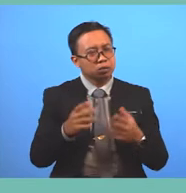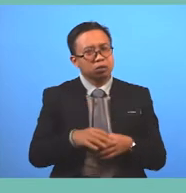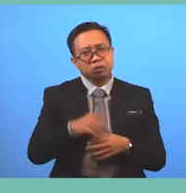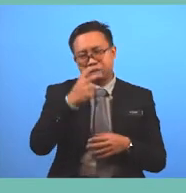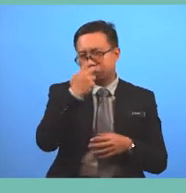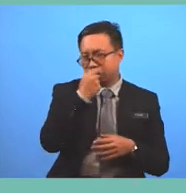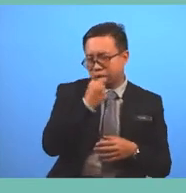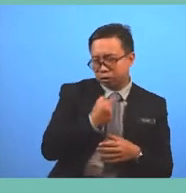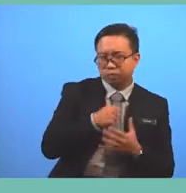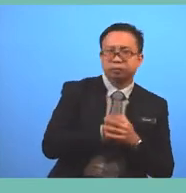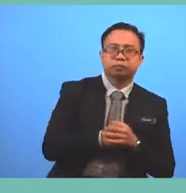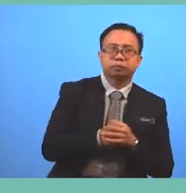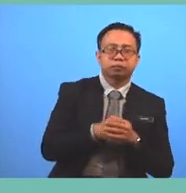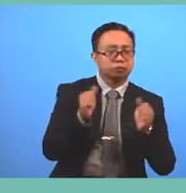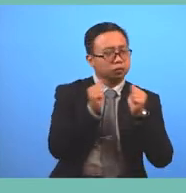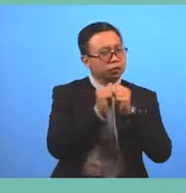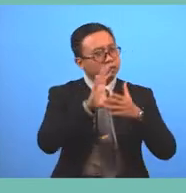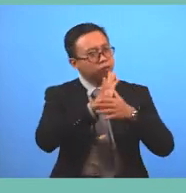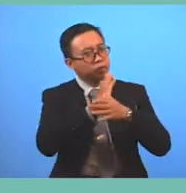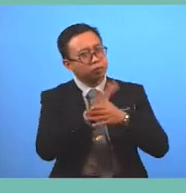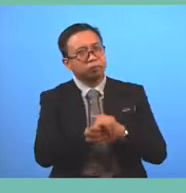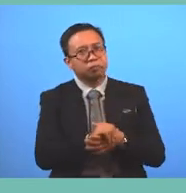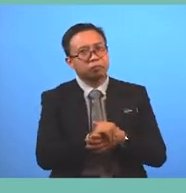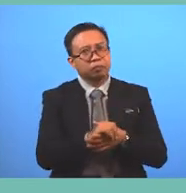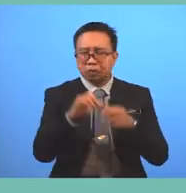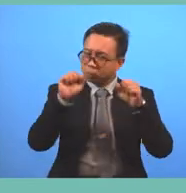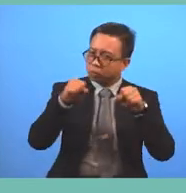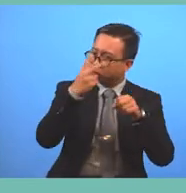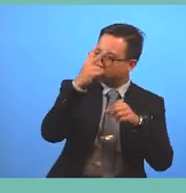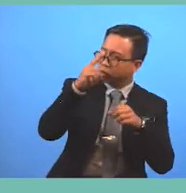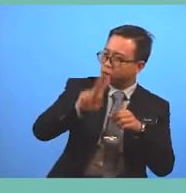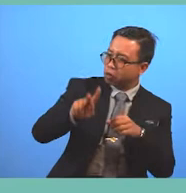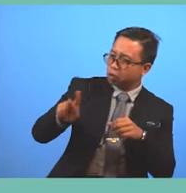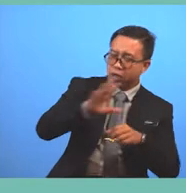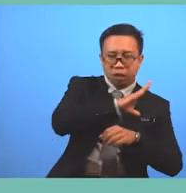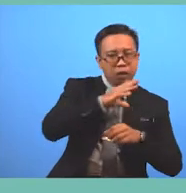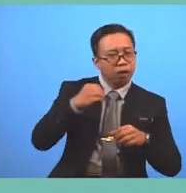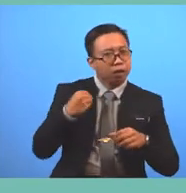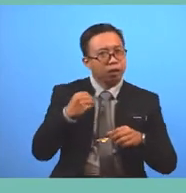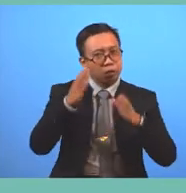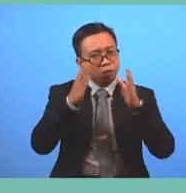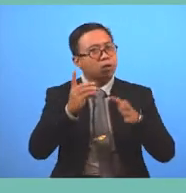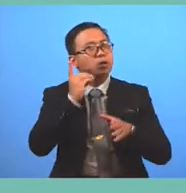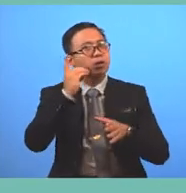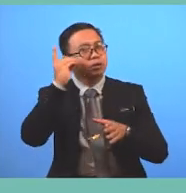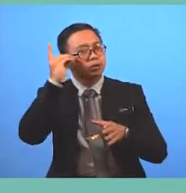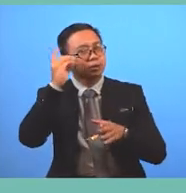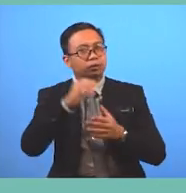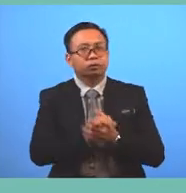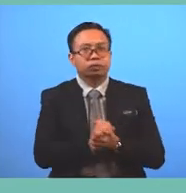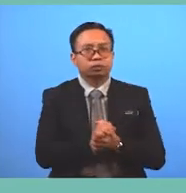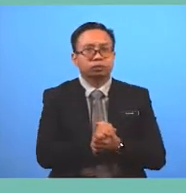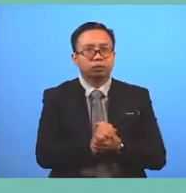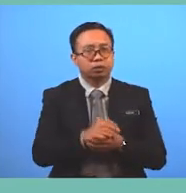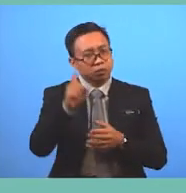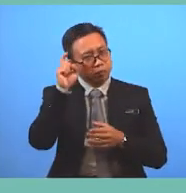By the film It's suitable For both Children and adults If you haven't Seen